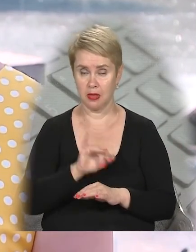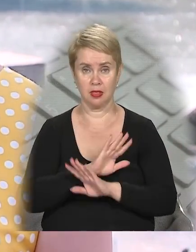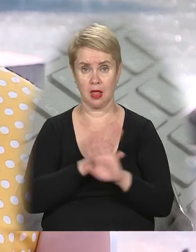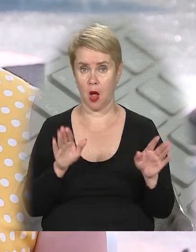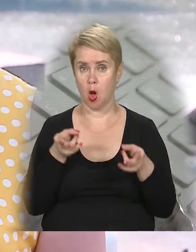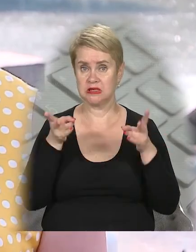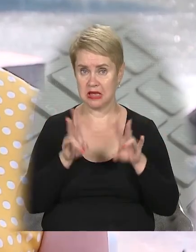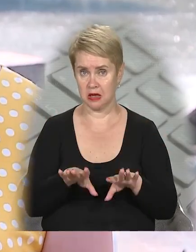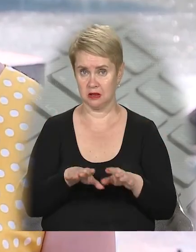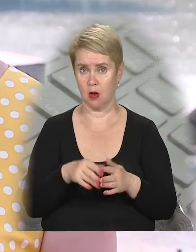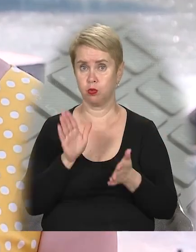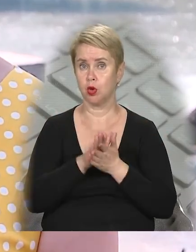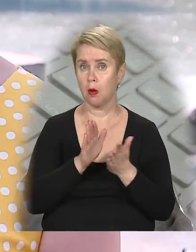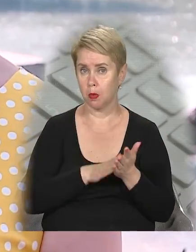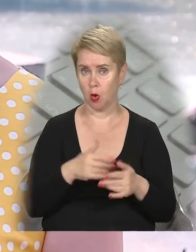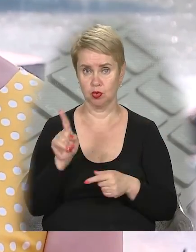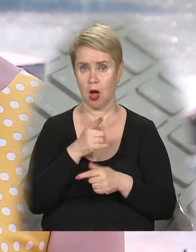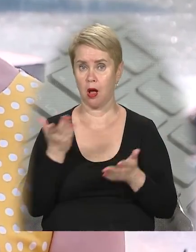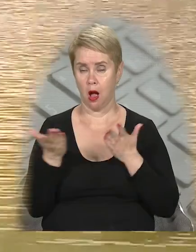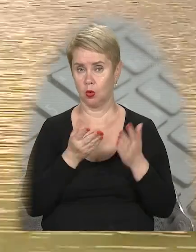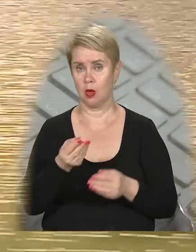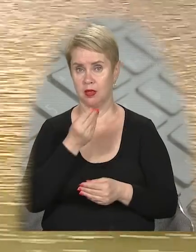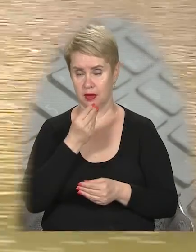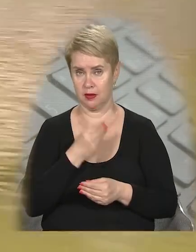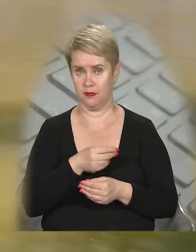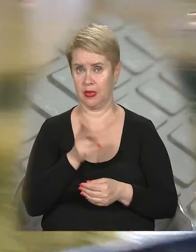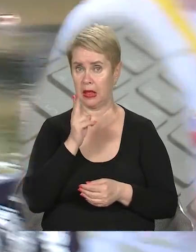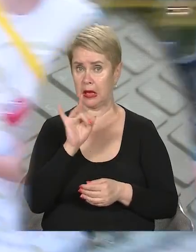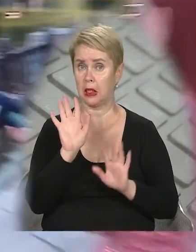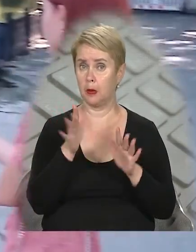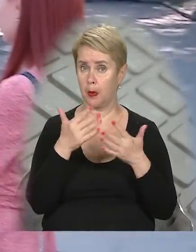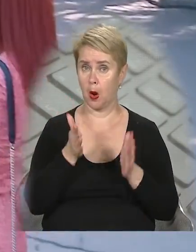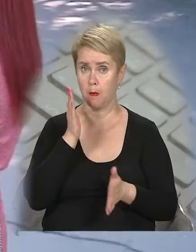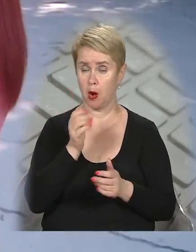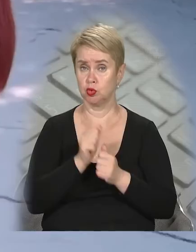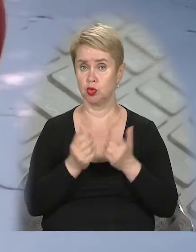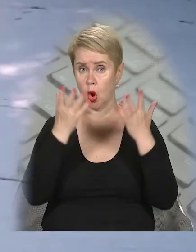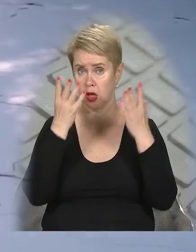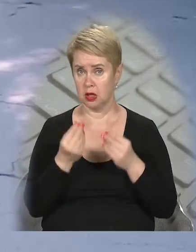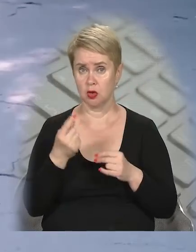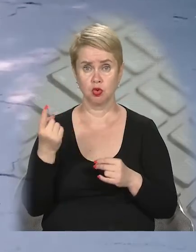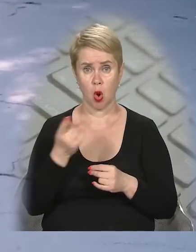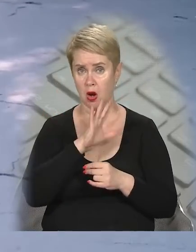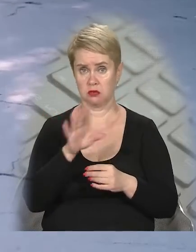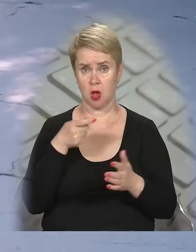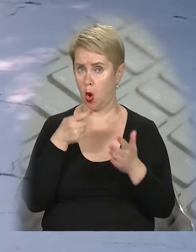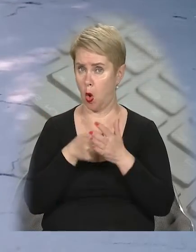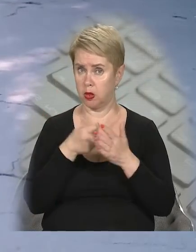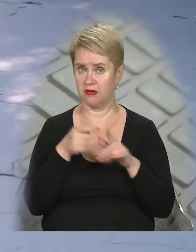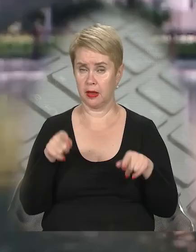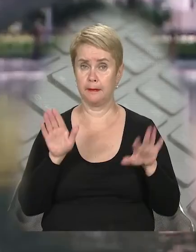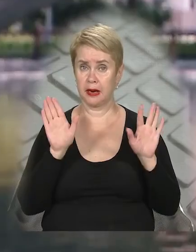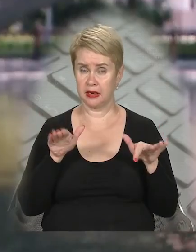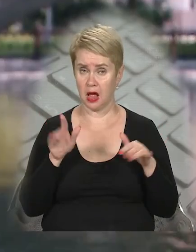ніяк не остатками бутербродів, або ще якоїсь їди. Кирило прогулюється парком чи не щодня і жодного разу не годував тут